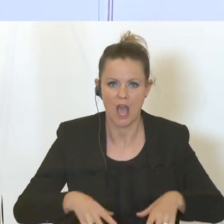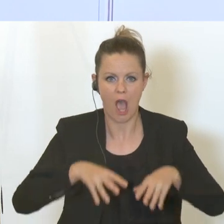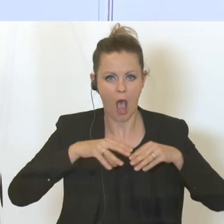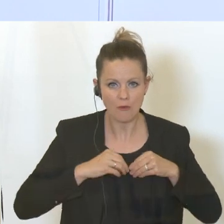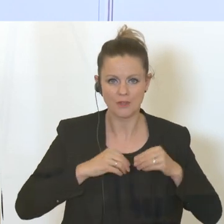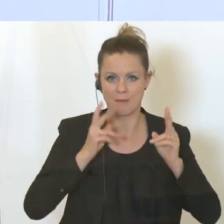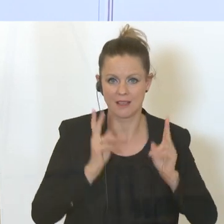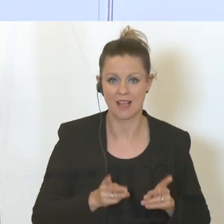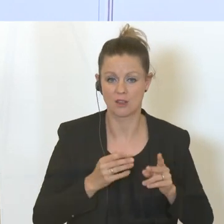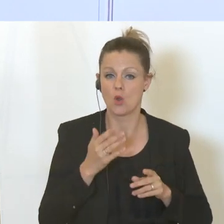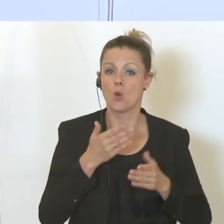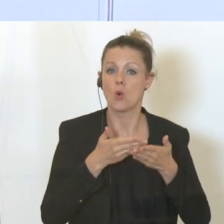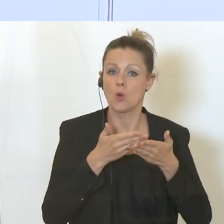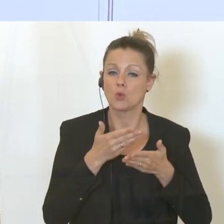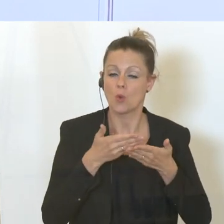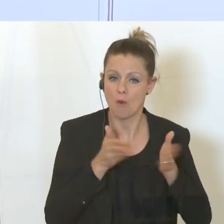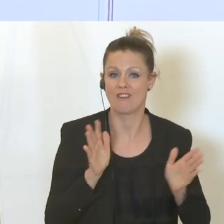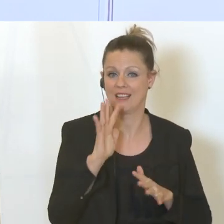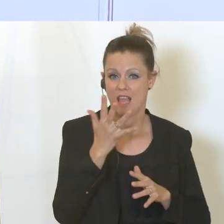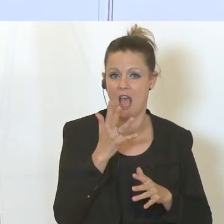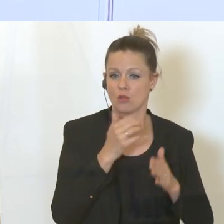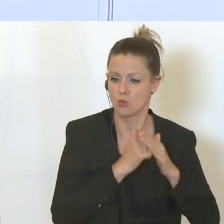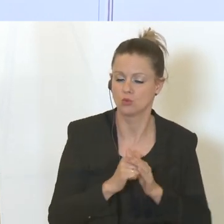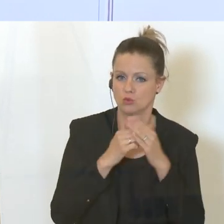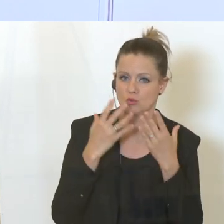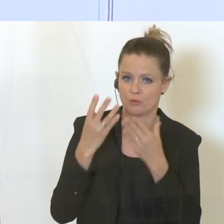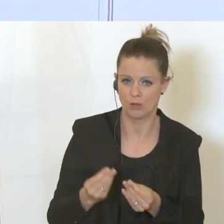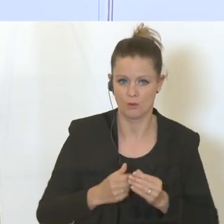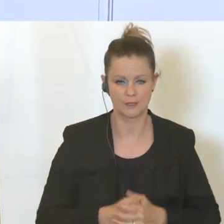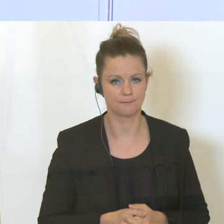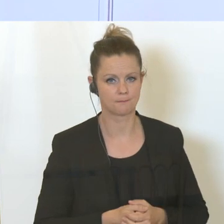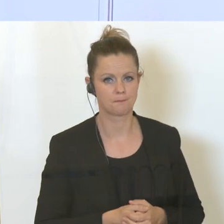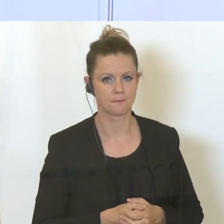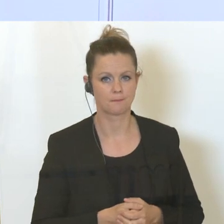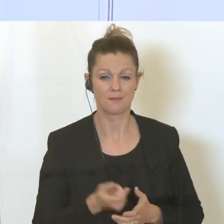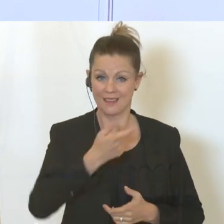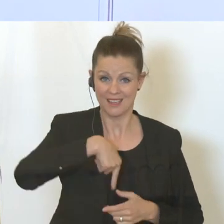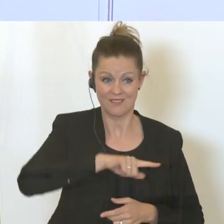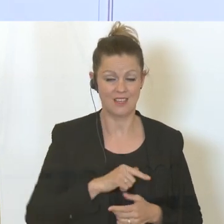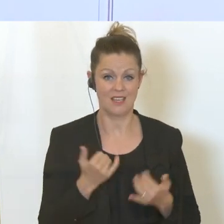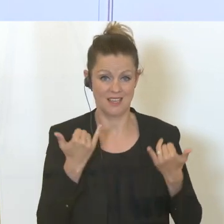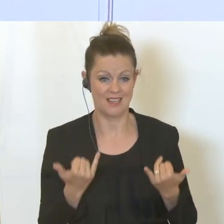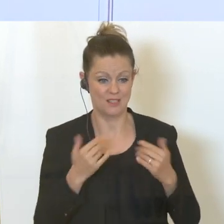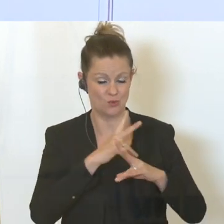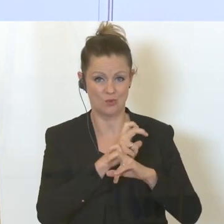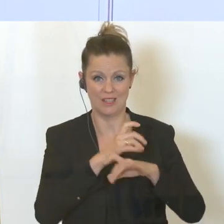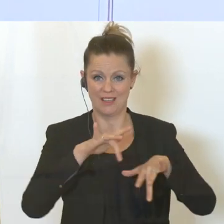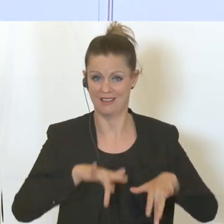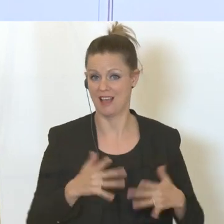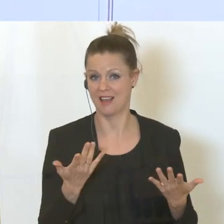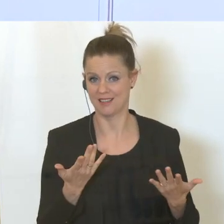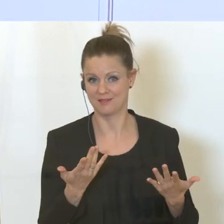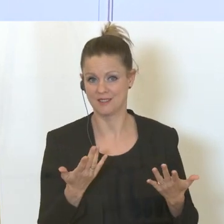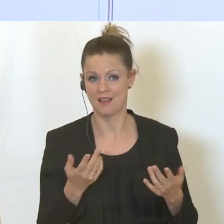und von der öffentlichen Hand auch entsprechend unterstützt werden. Wir sind in Österreich einen